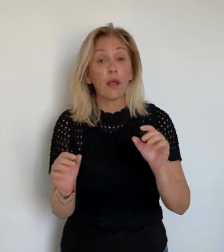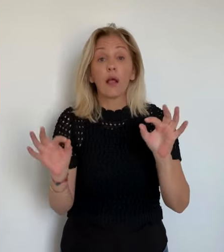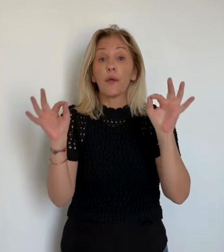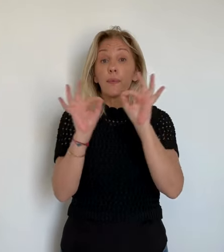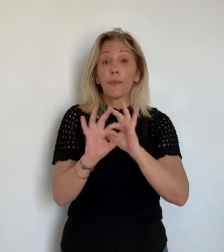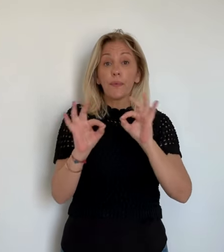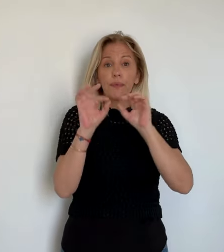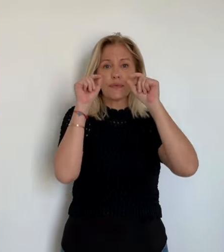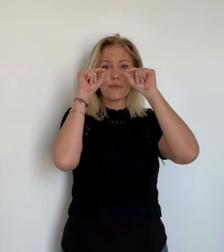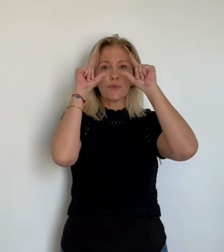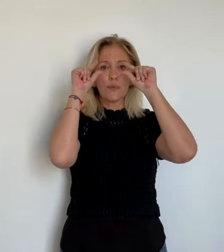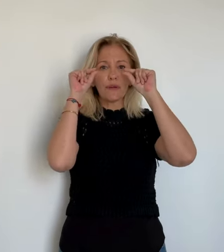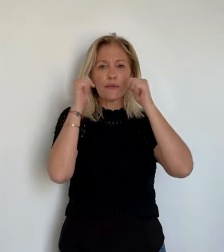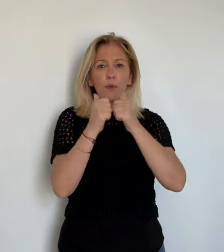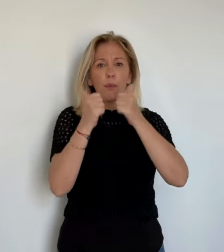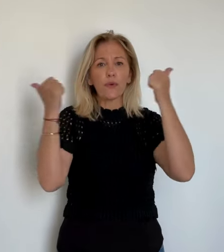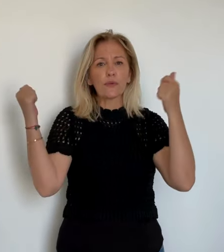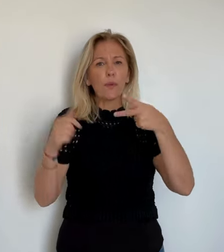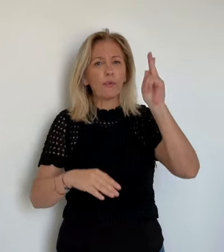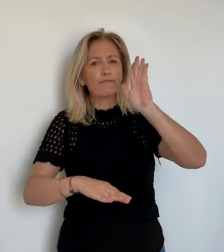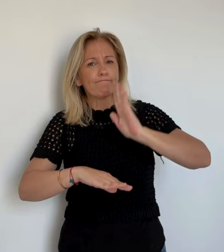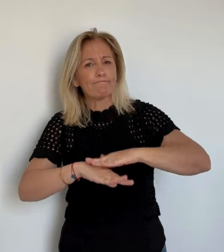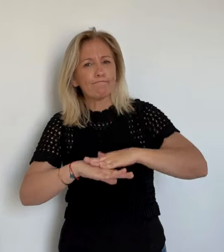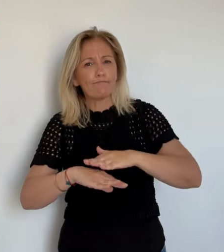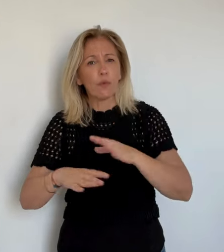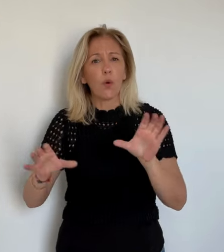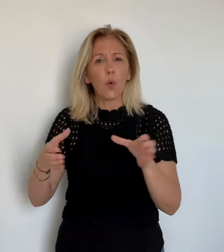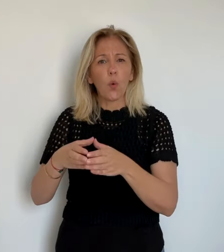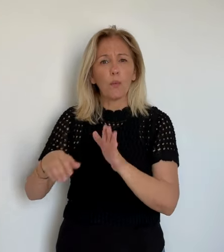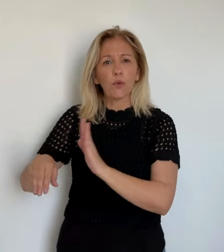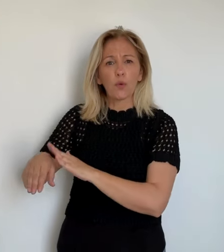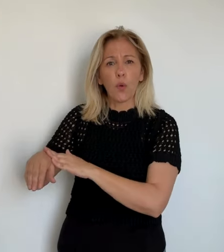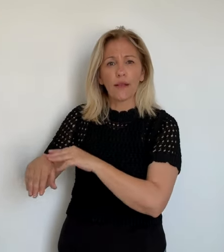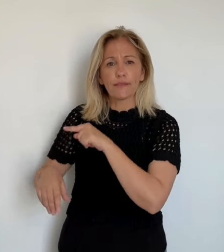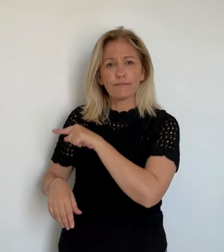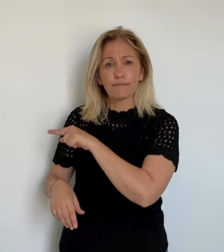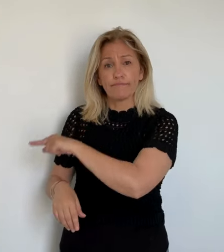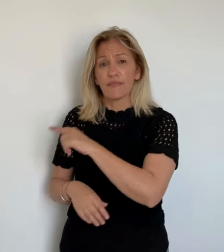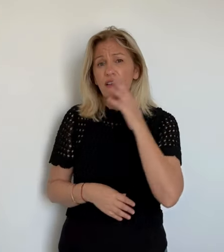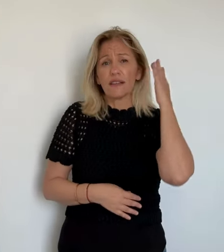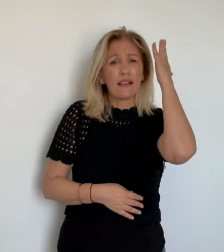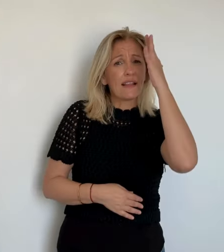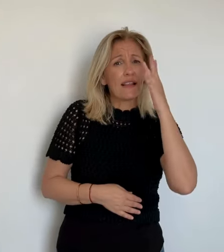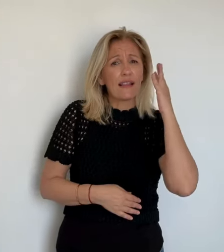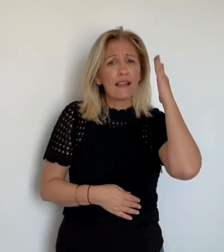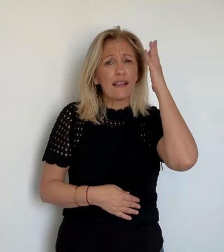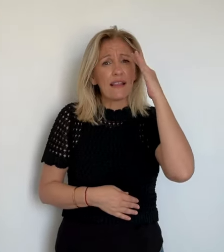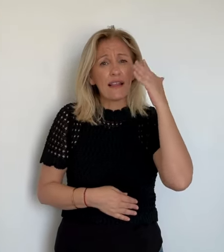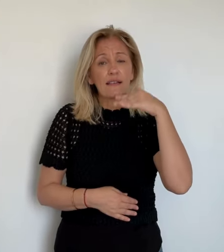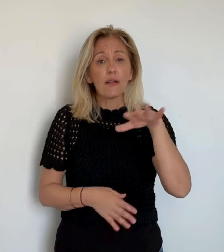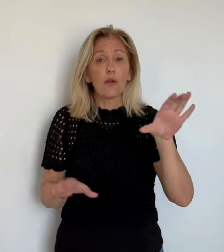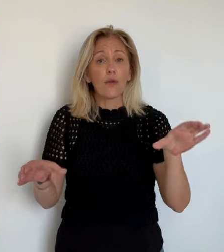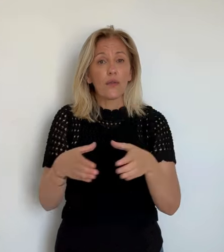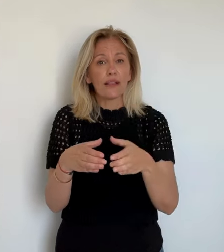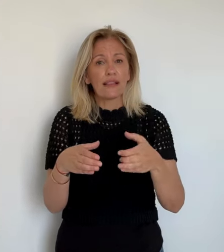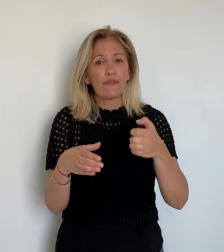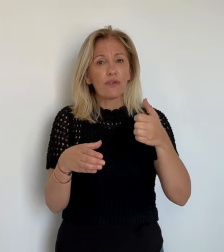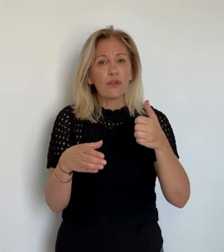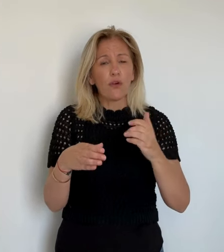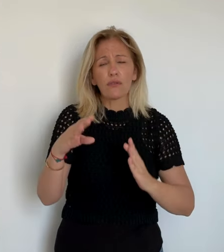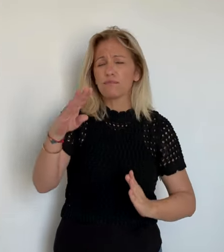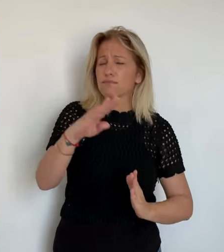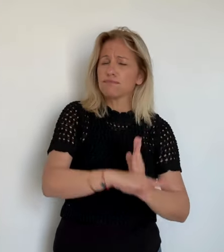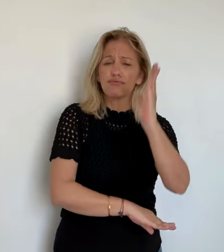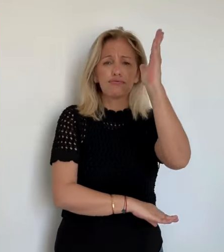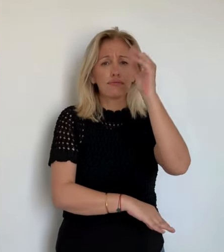même si quelques ratios sont en nette amélioration, le compte n'y est pas. Et l'incertitude liée à l'avenir, et vous en avez fait